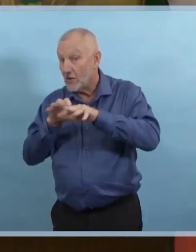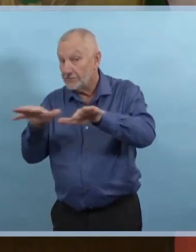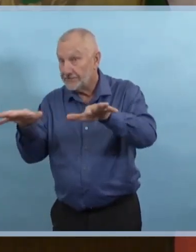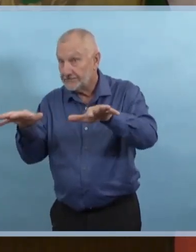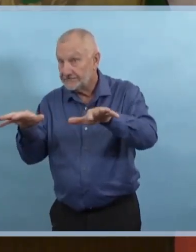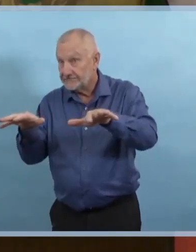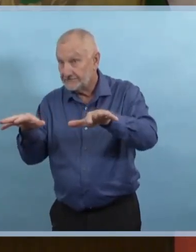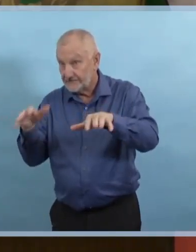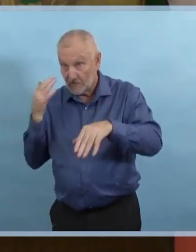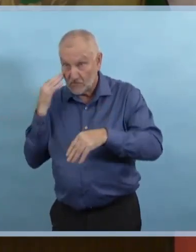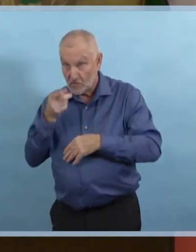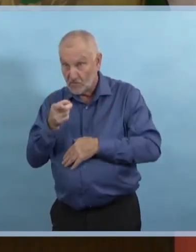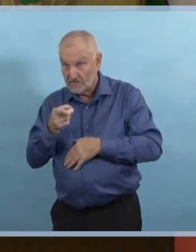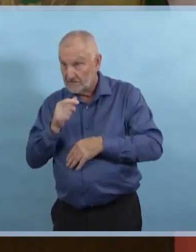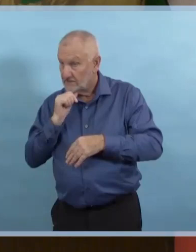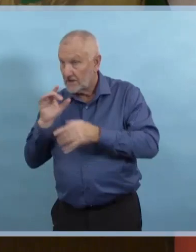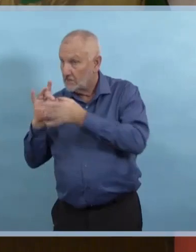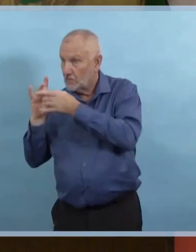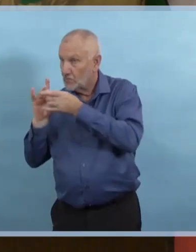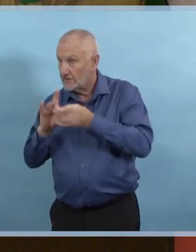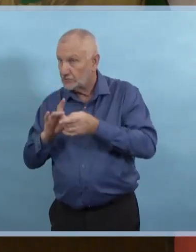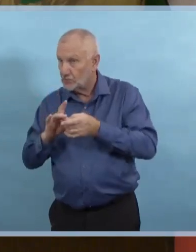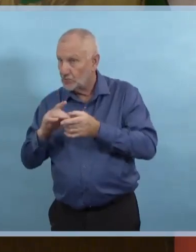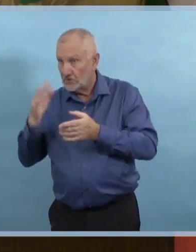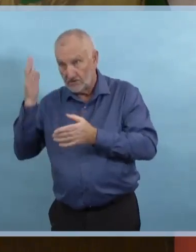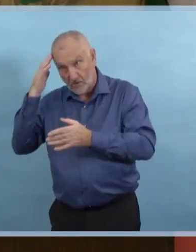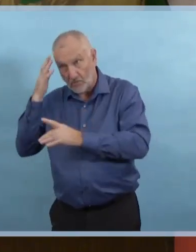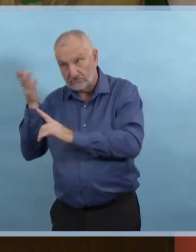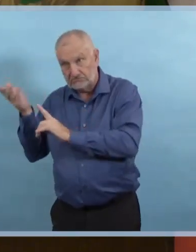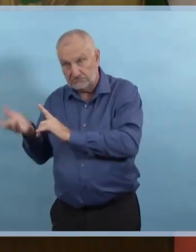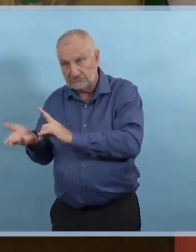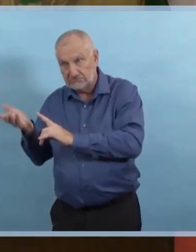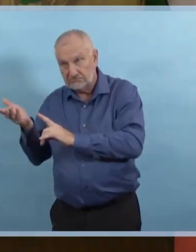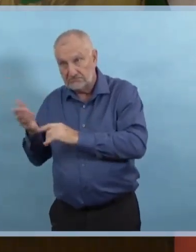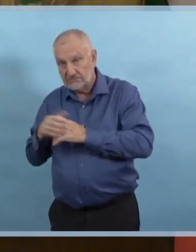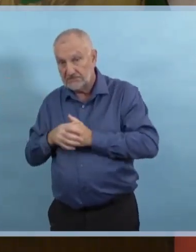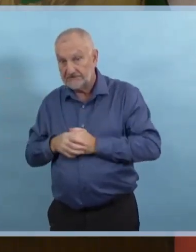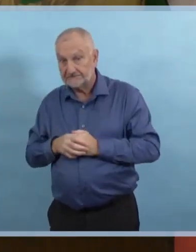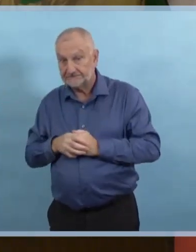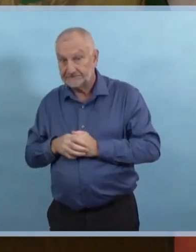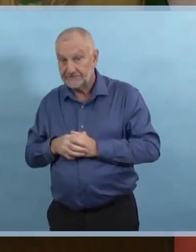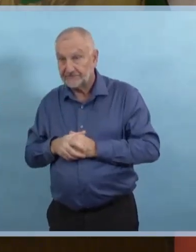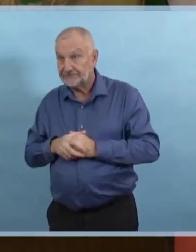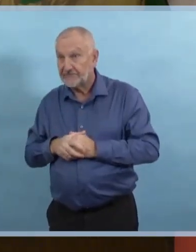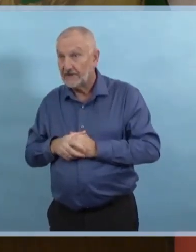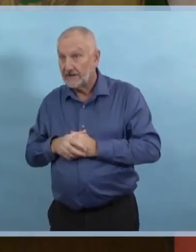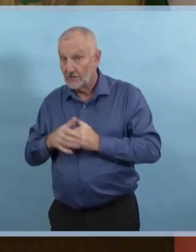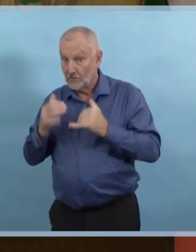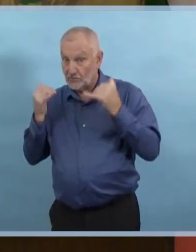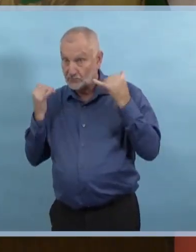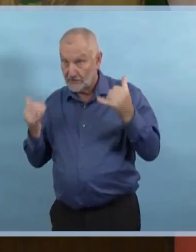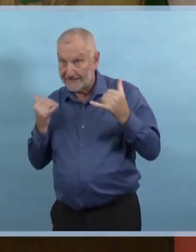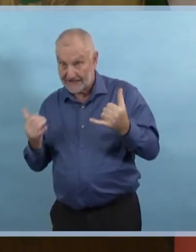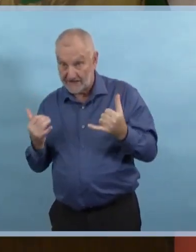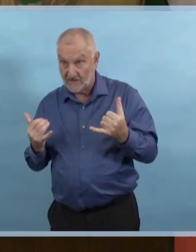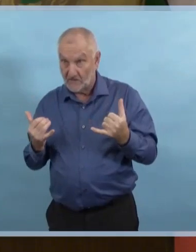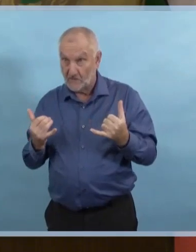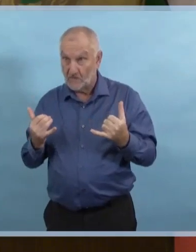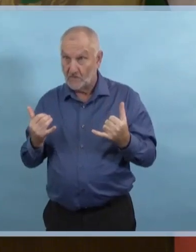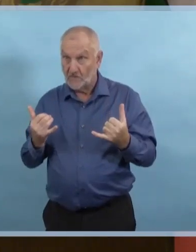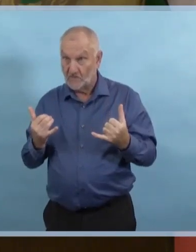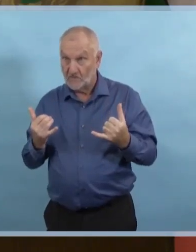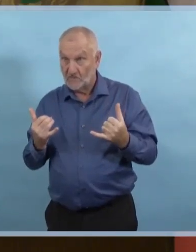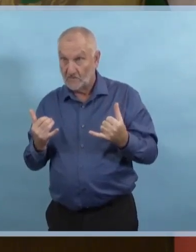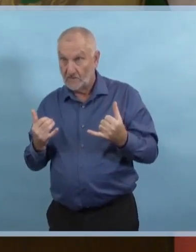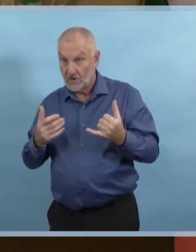Oui, avec la façon dont nous effectuons la recherche des contacts, nous n'avons pas de chiffre très fiable. Nous n'avons pas signalé